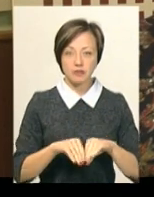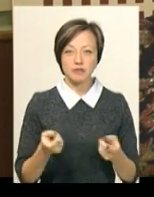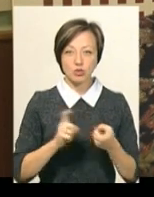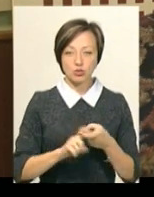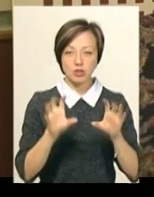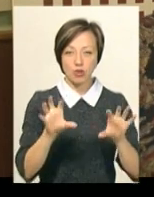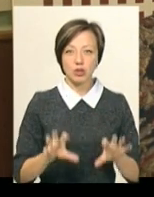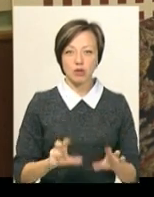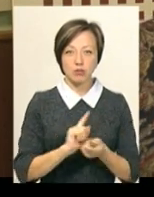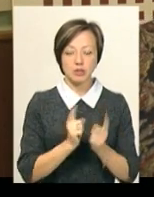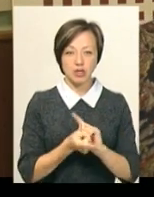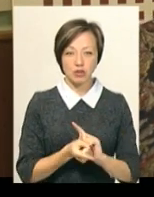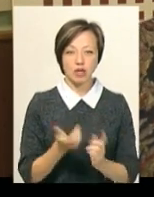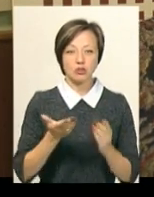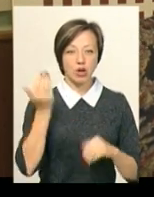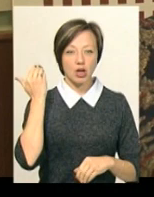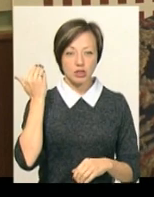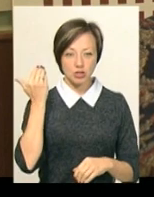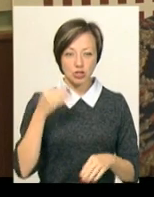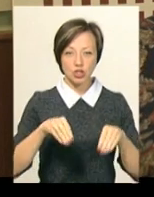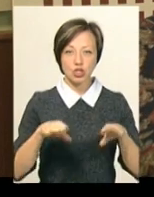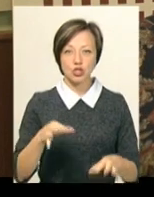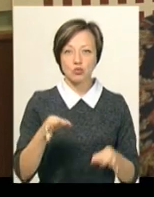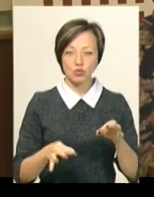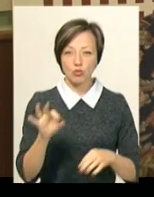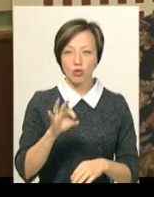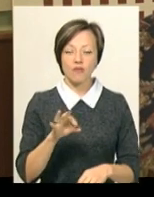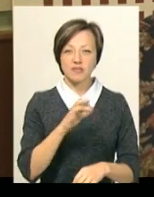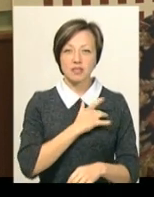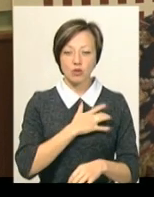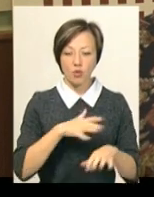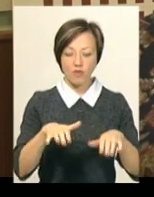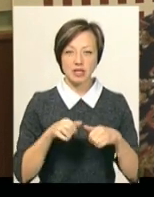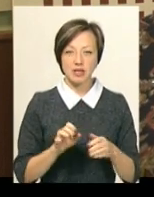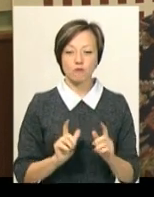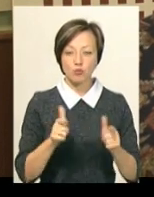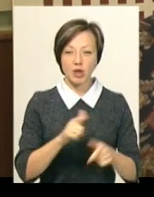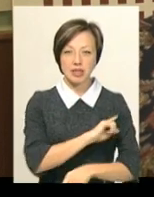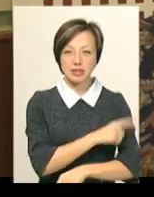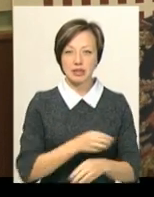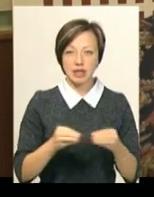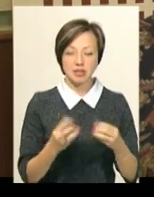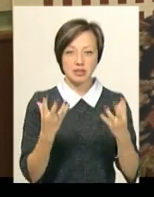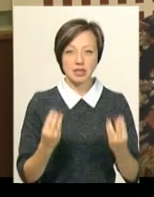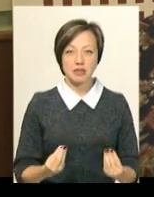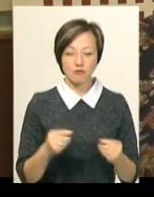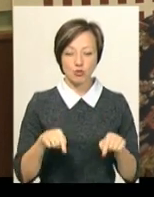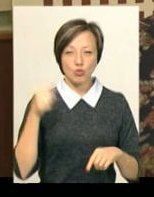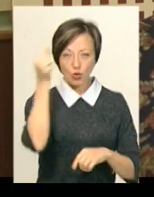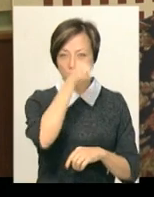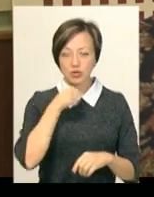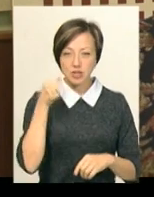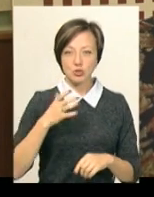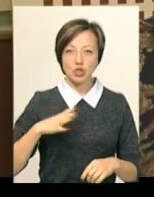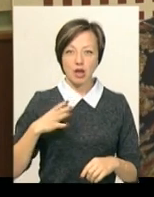тим, що законодавство помінялось, і якщо раніше рішення суду про усиновлення вступало в силу 10 днів, то в цьому році